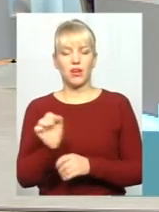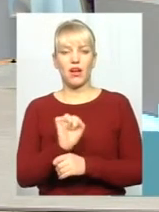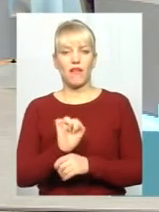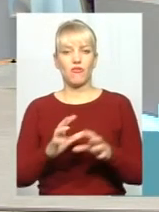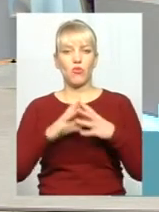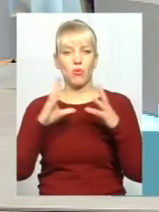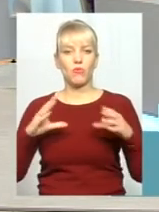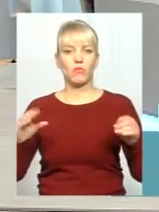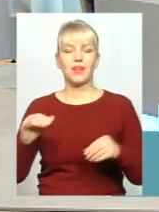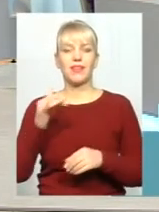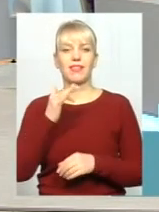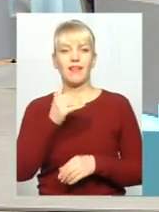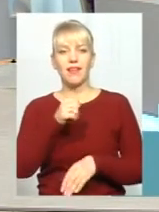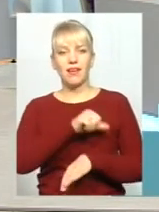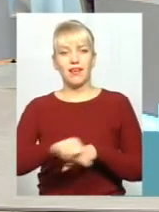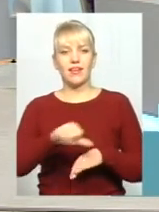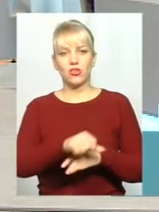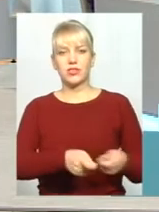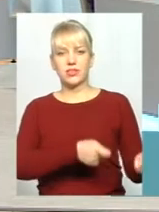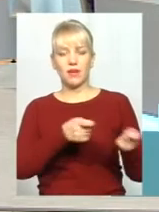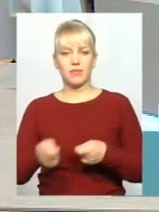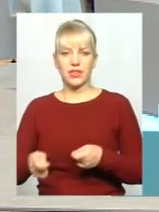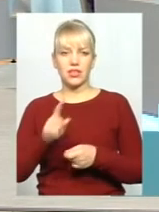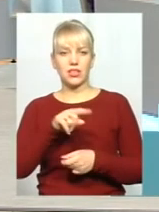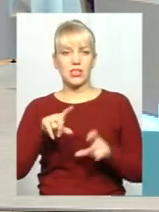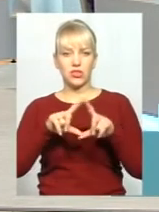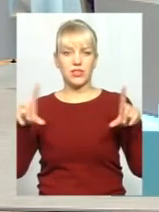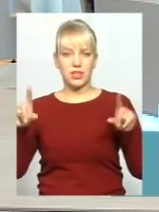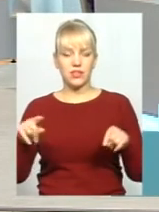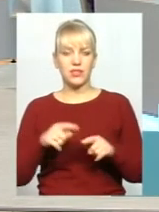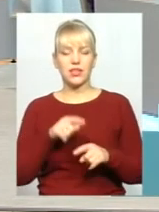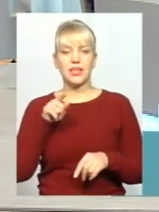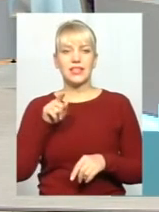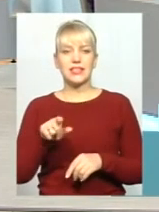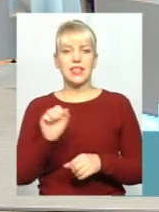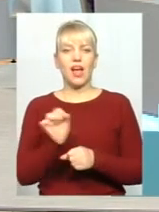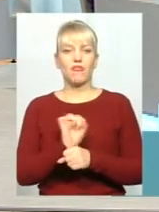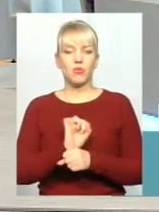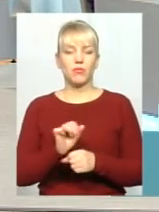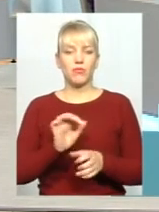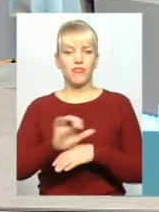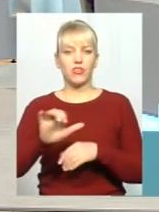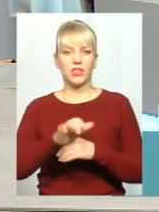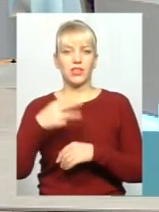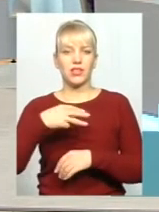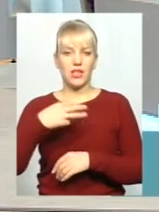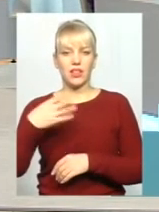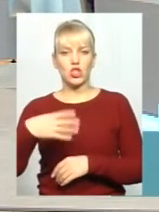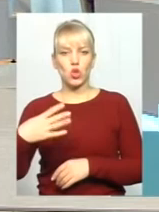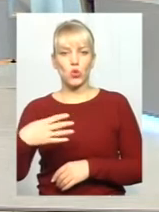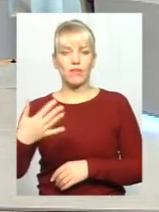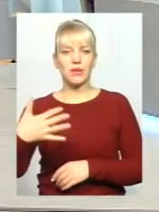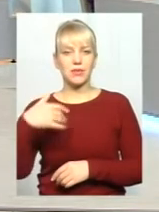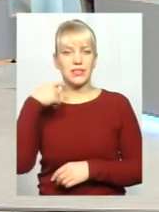іноземній реєстрації. По-перше, ці автомобілі виготовлені в якихось там 30-х, 40-х, 50-х роках.